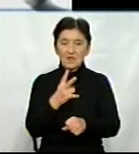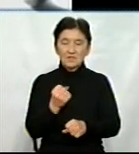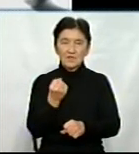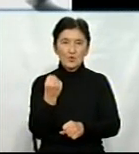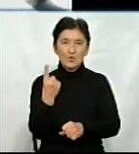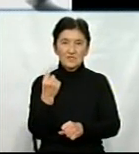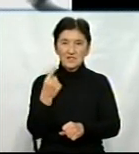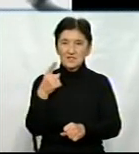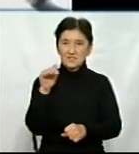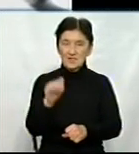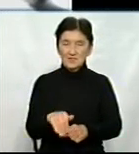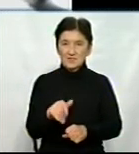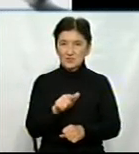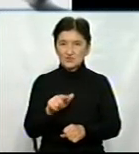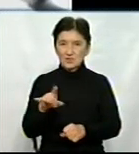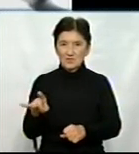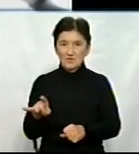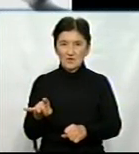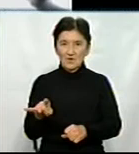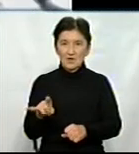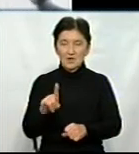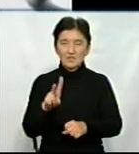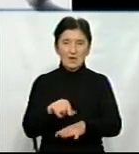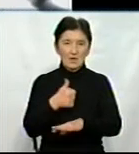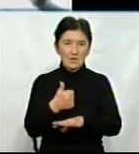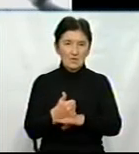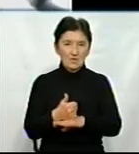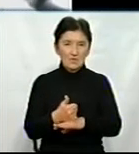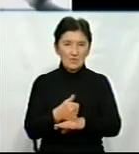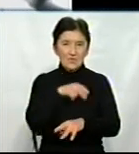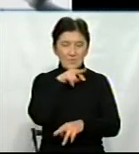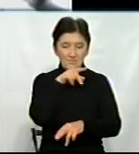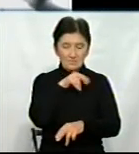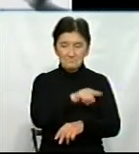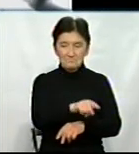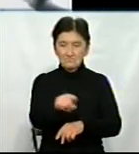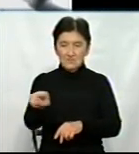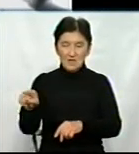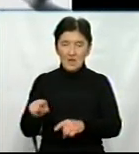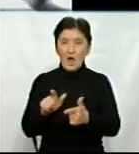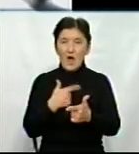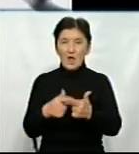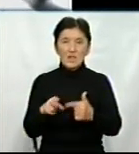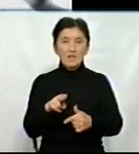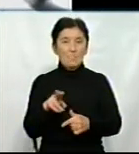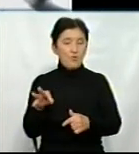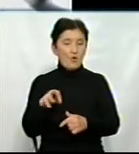тисяч гривень на вівці голову племену. Але по козах